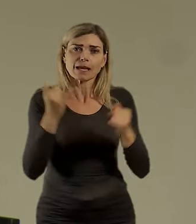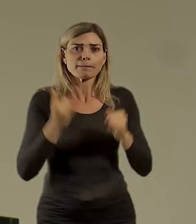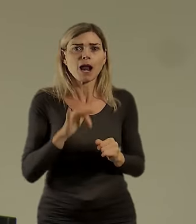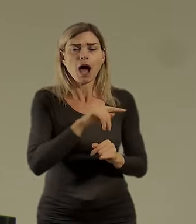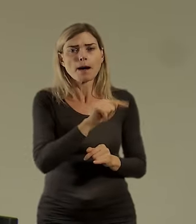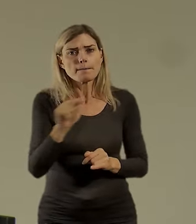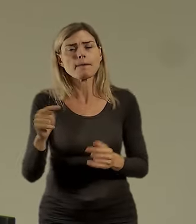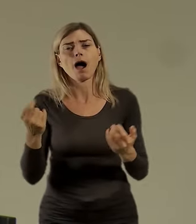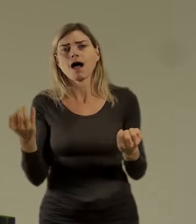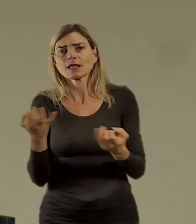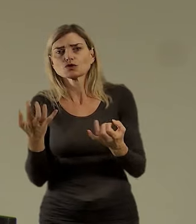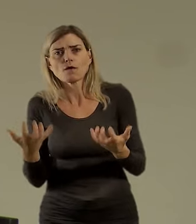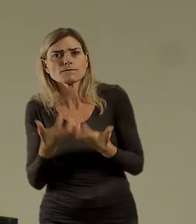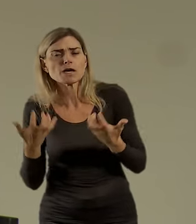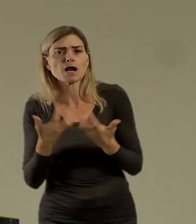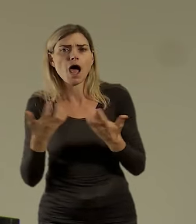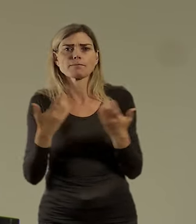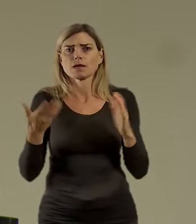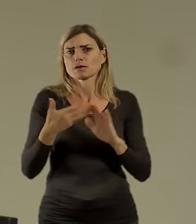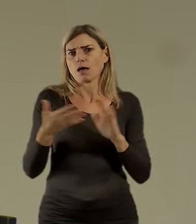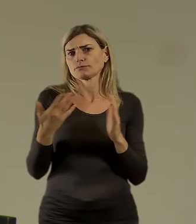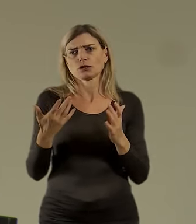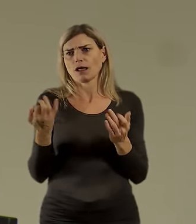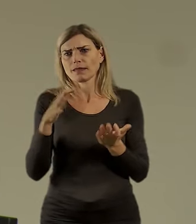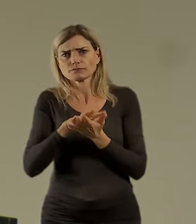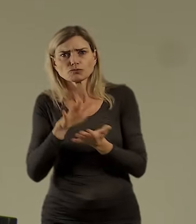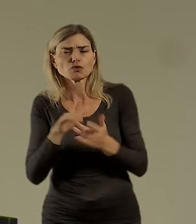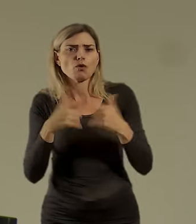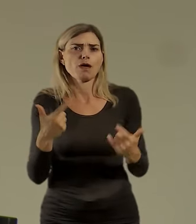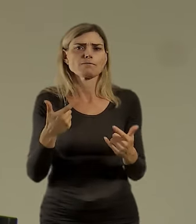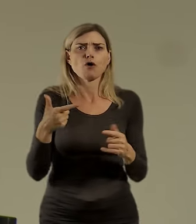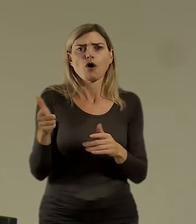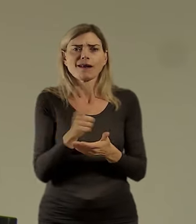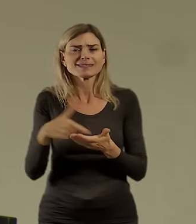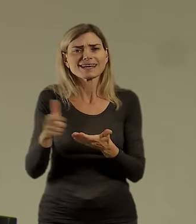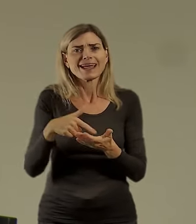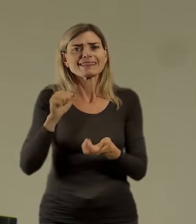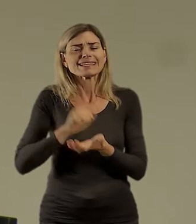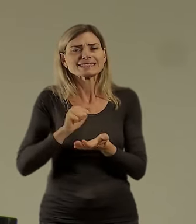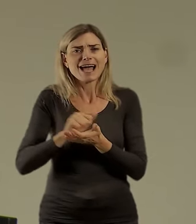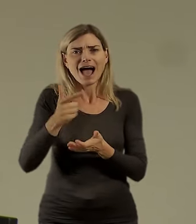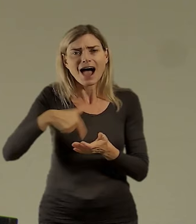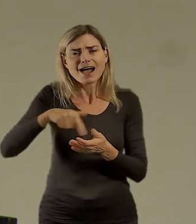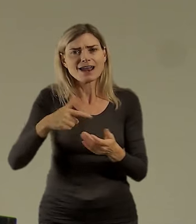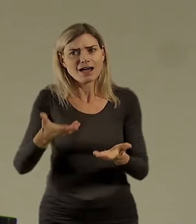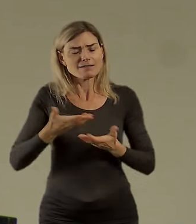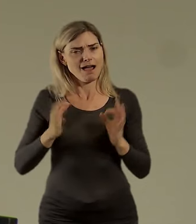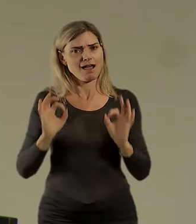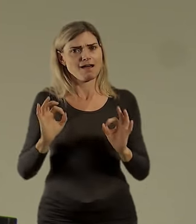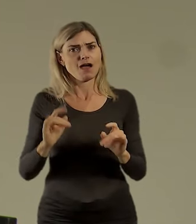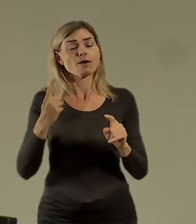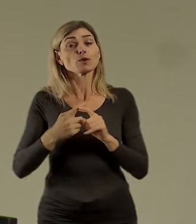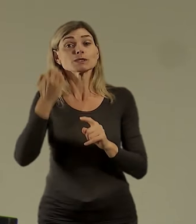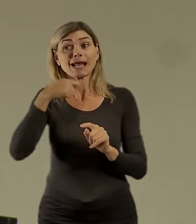ingoty, ale třeba 3D tiskárny. Chceme určitě, aby tady žili aktivní lidi, který mají